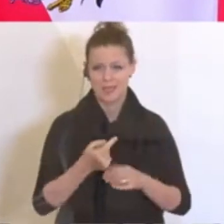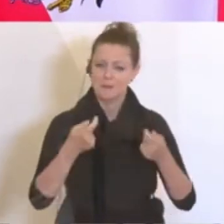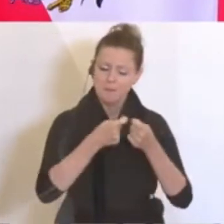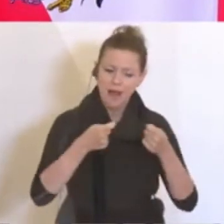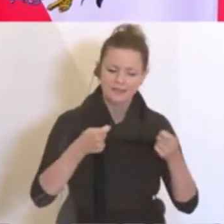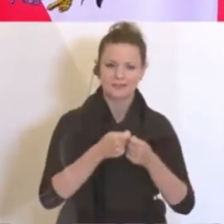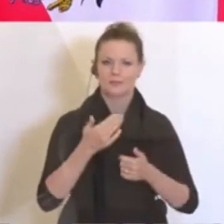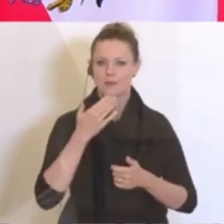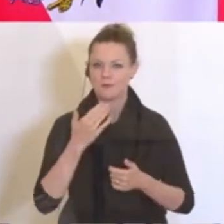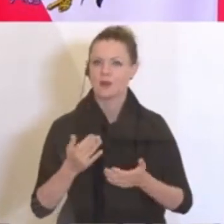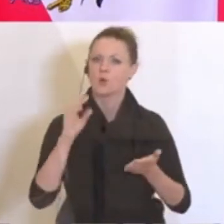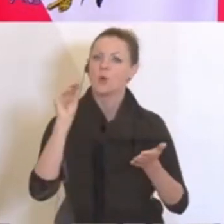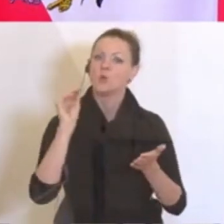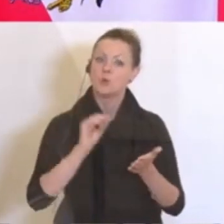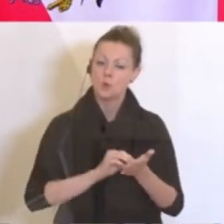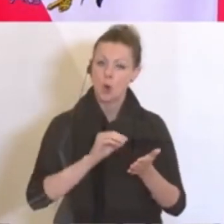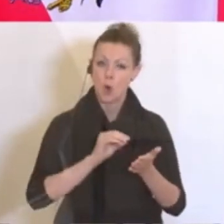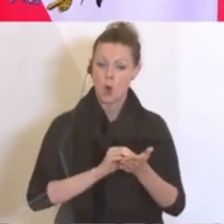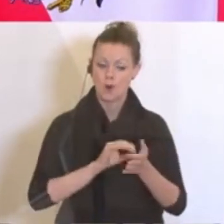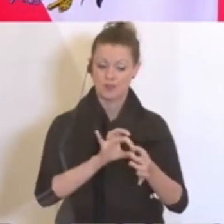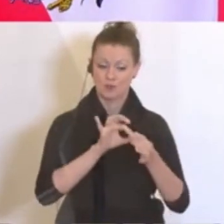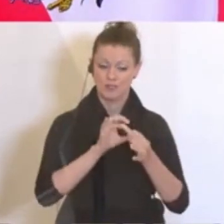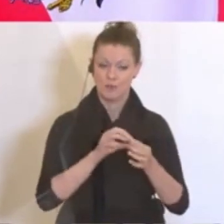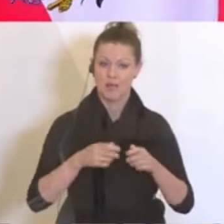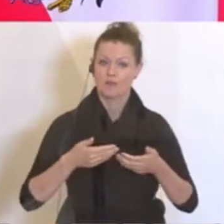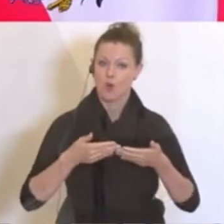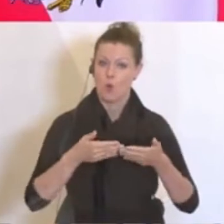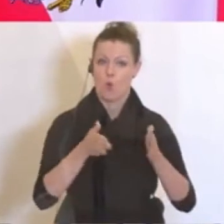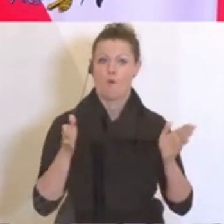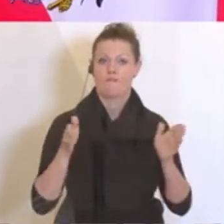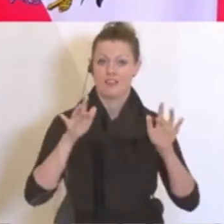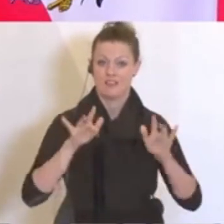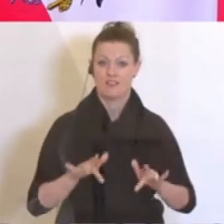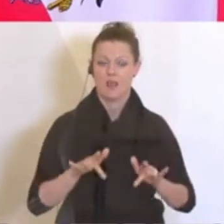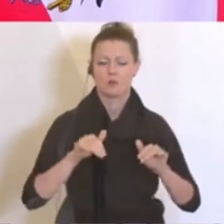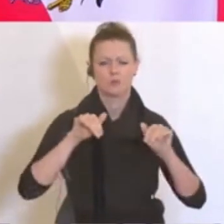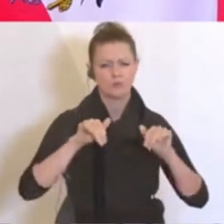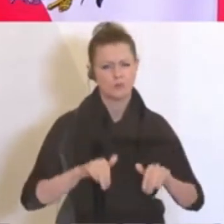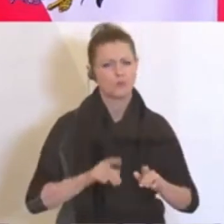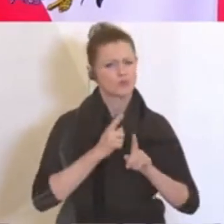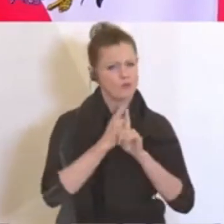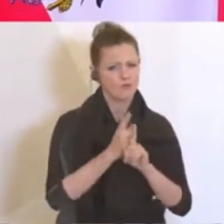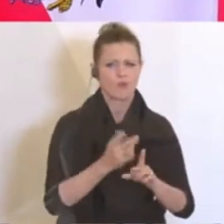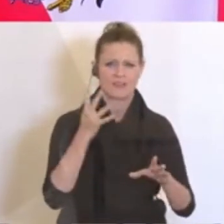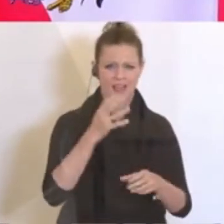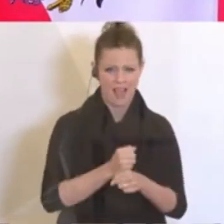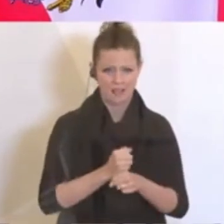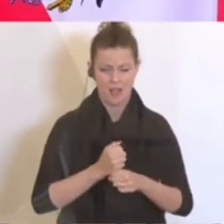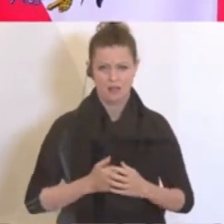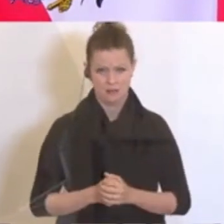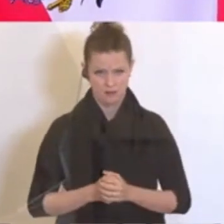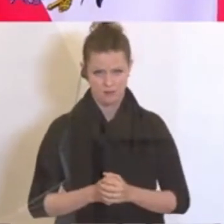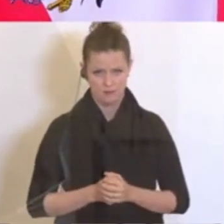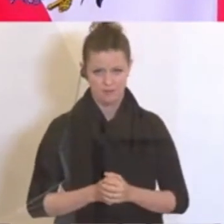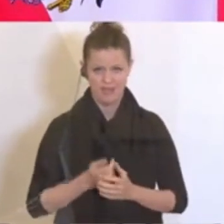Empfehlungen, die ja immer noch mit dem Aufsperren verbunden sind, auch befolgt werden oder eingehalten werden. Weil was wir auf keinen